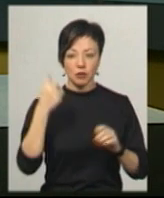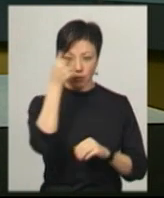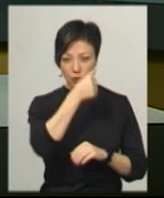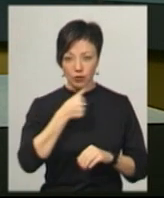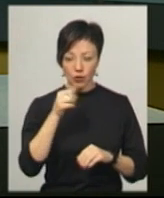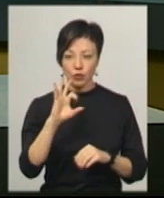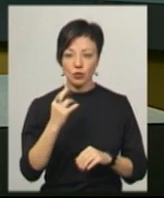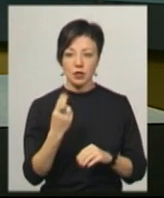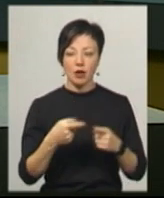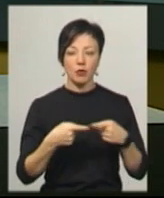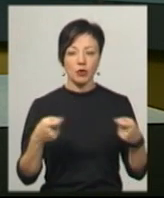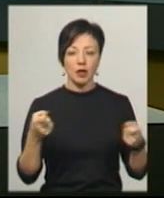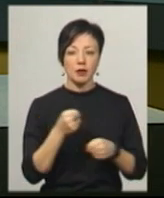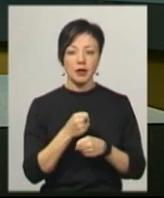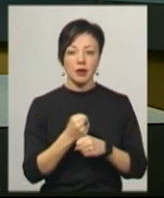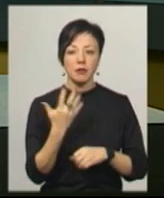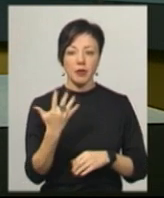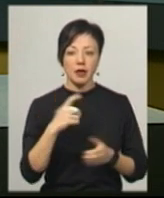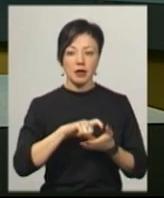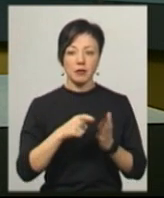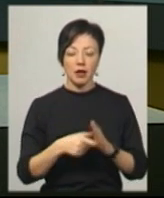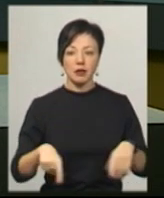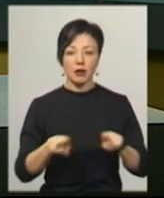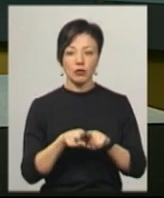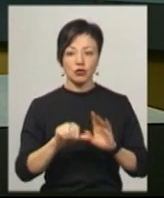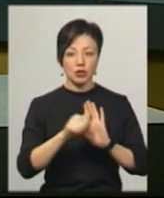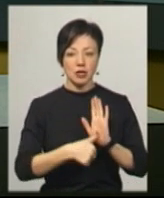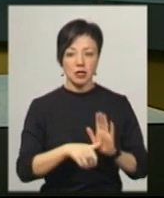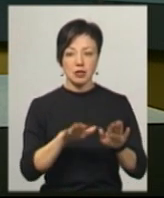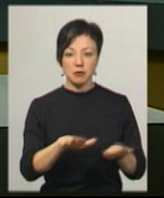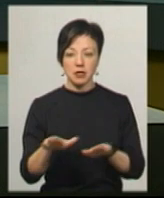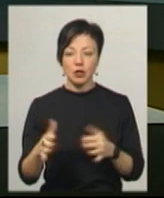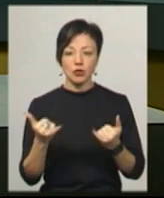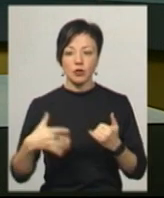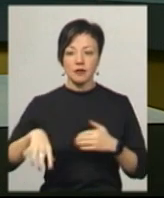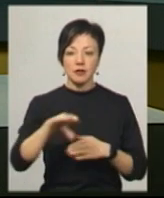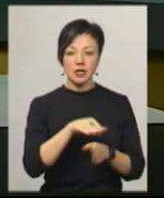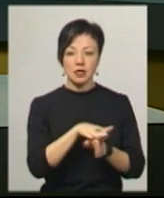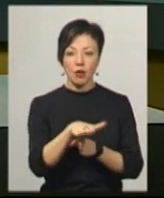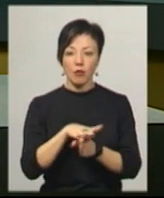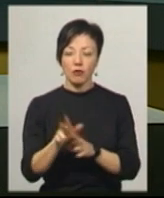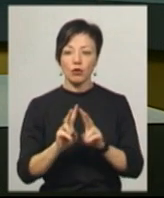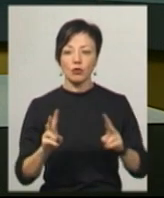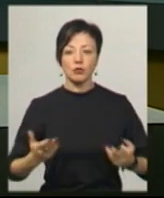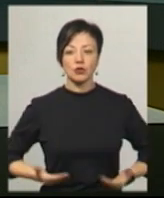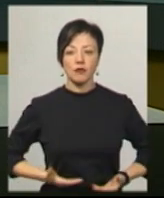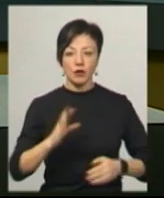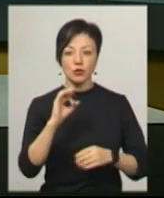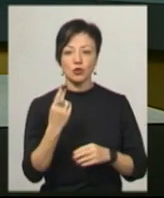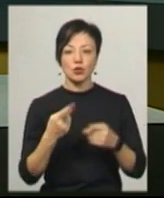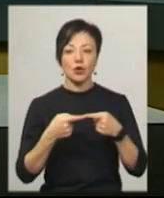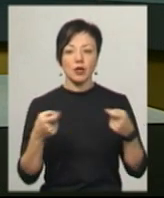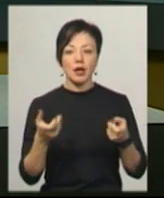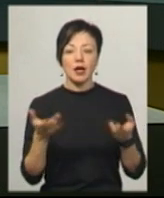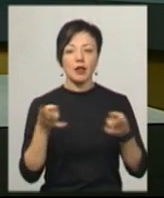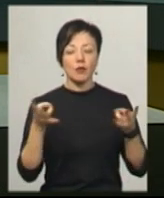соціальному готелі функціонує 5 кімнат також на 16 місць. На сьогодні усі заповнені. Хто проживає у соціальному готелі